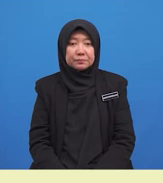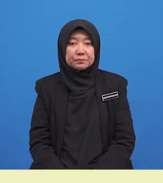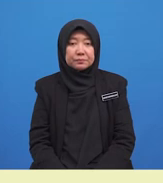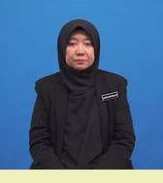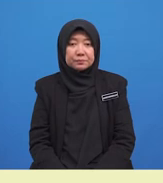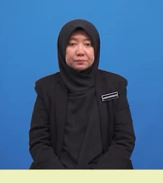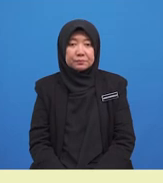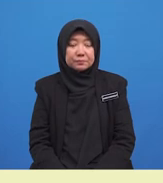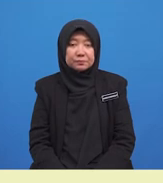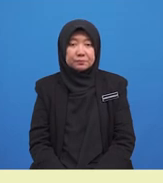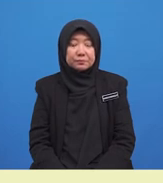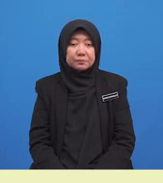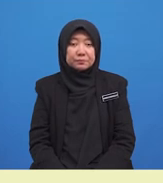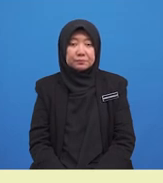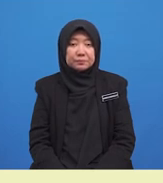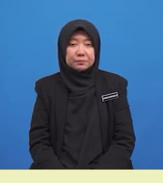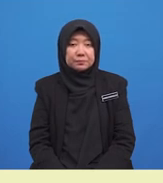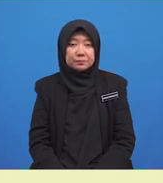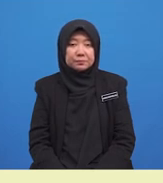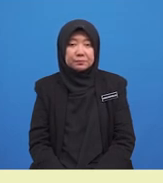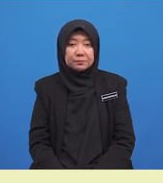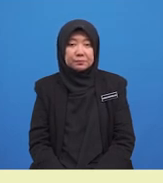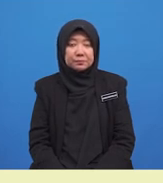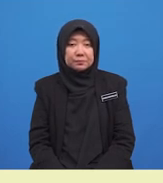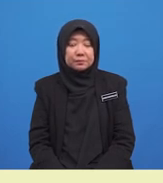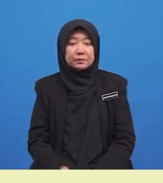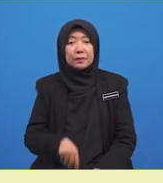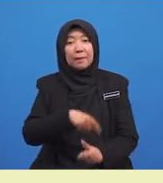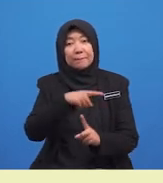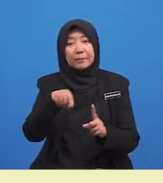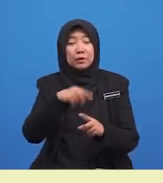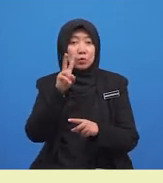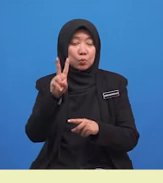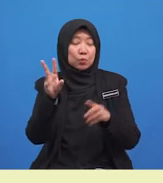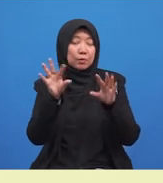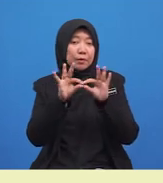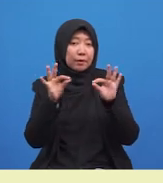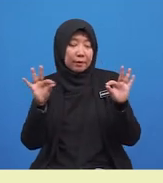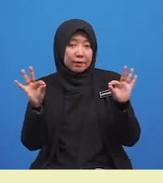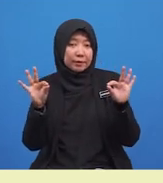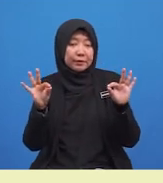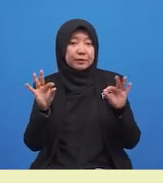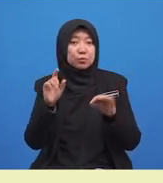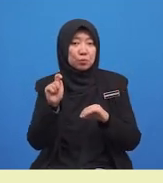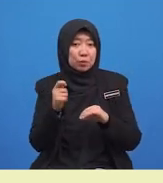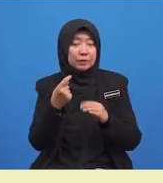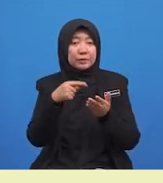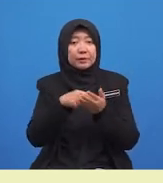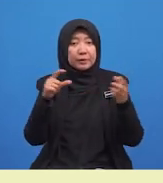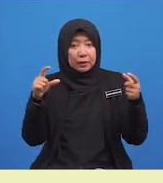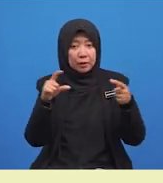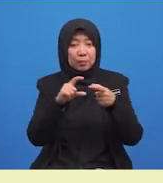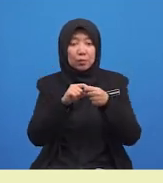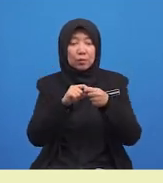Sekolah Kebangsaan Seri Kejurah. Apabila dua ayat tunggal ini digabungkan dengan